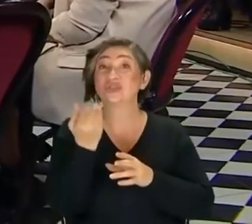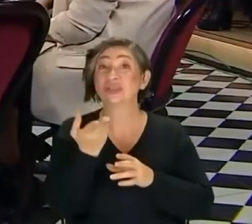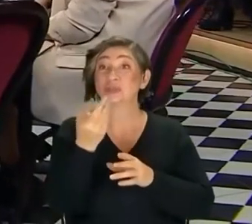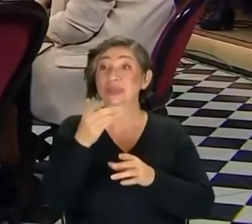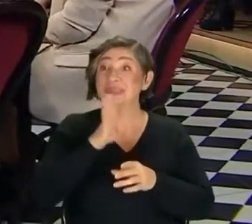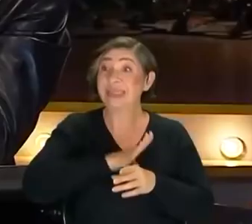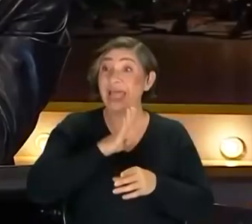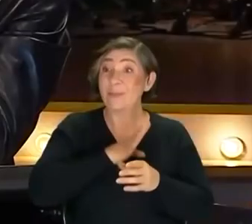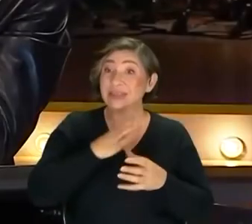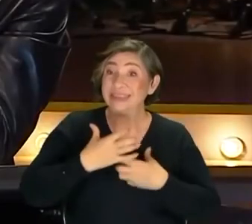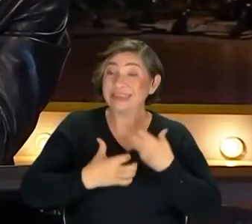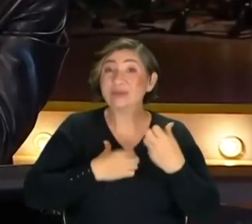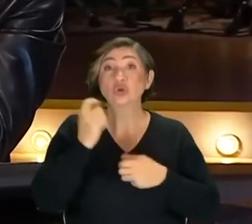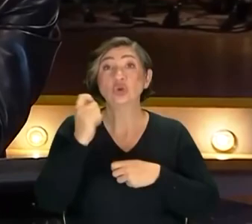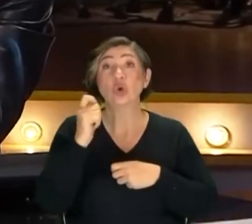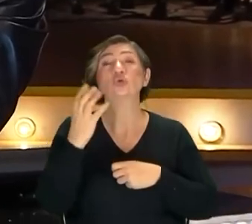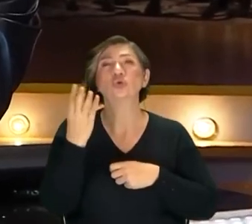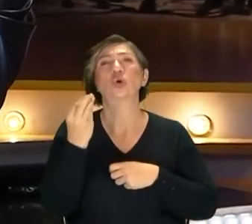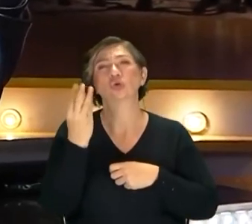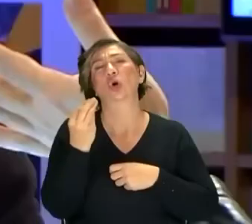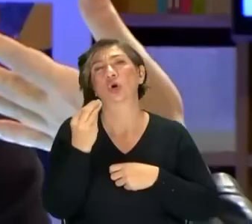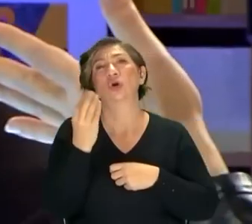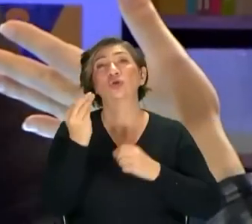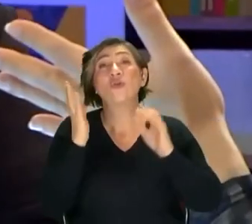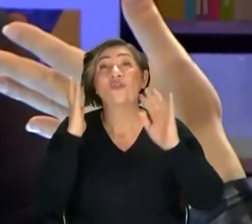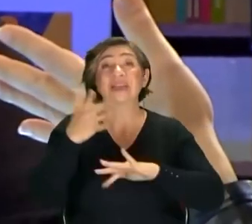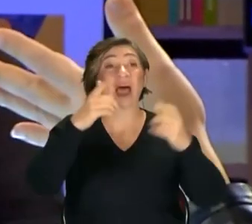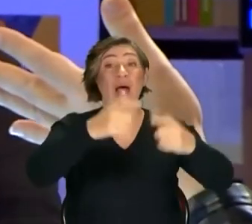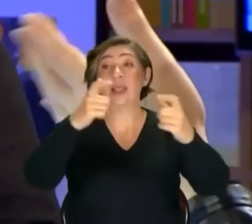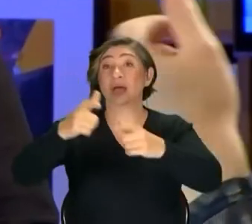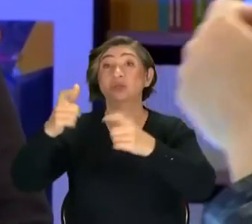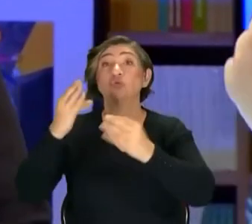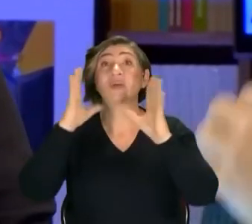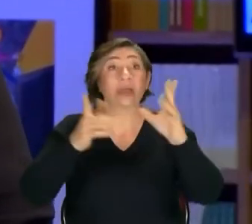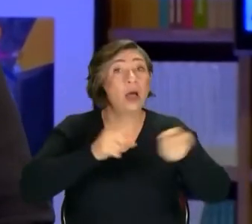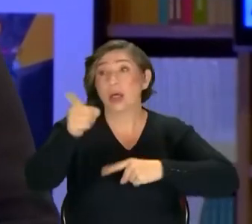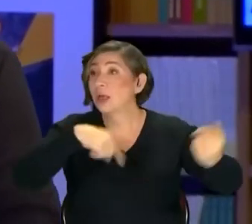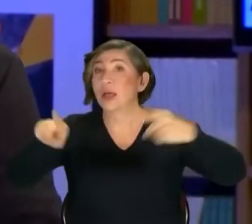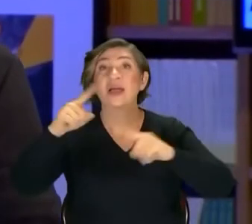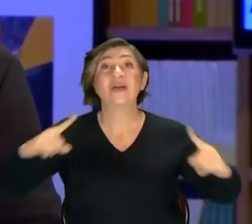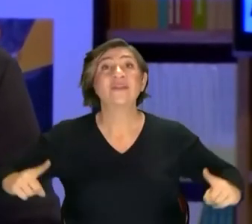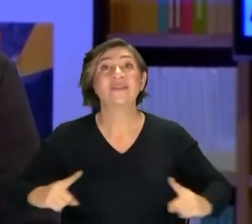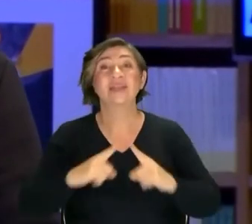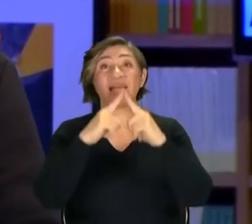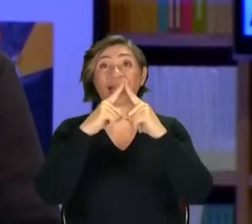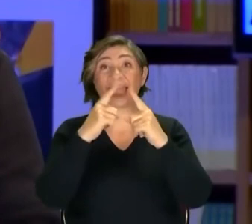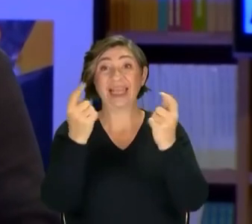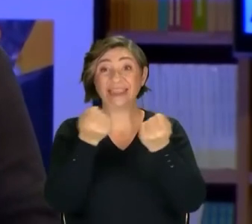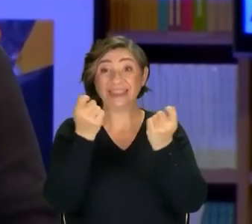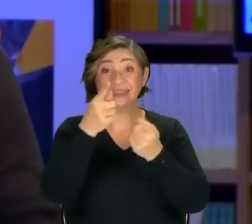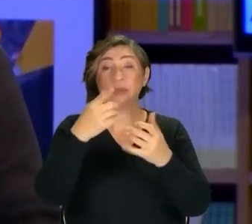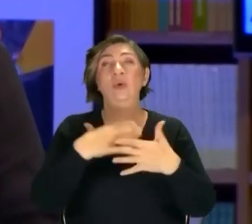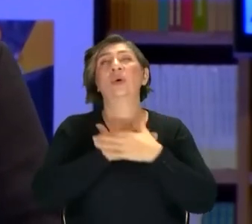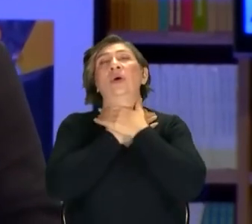dayanmak da zor olsa gerek. Çok çok yani fazla alan ve fazla koşturma finalde işin içinde